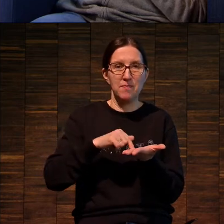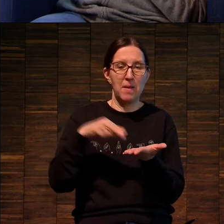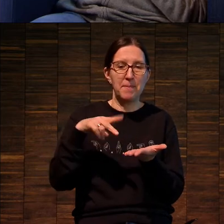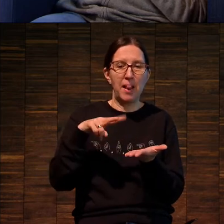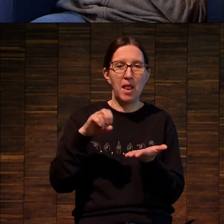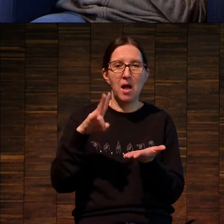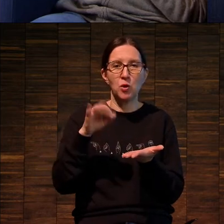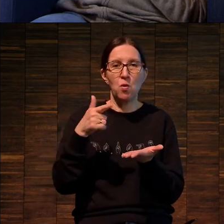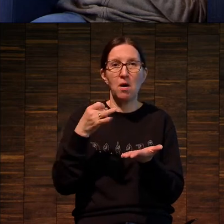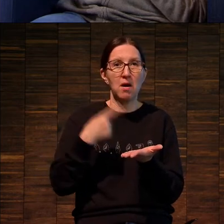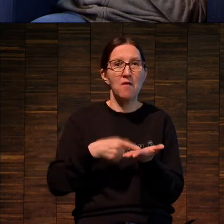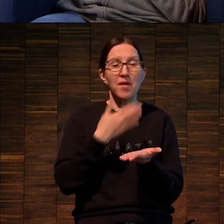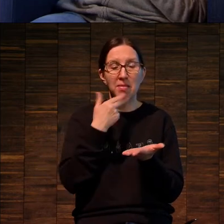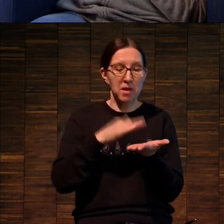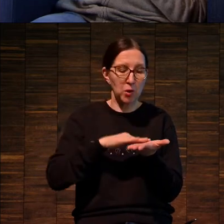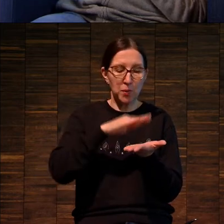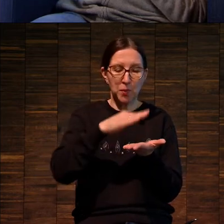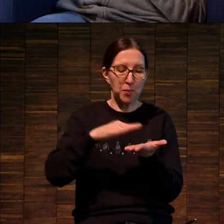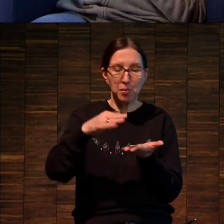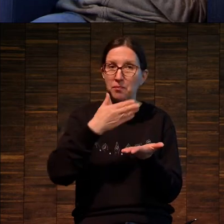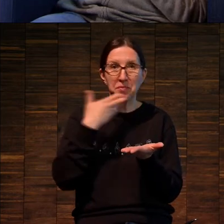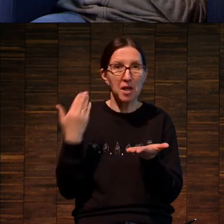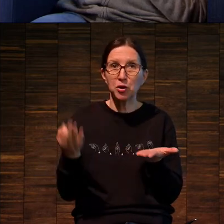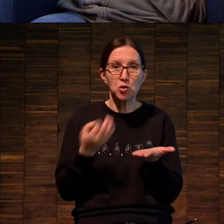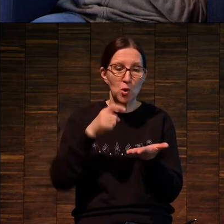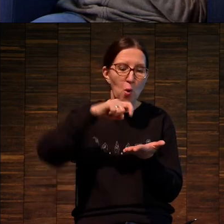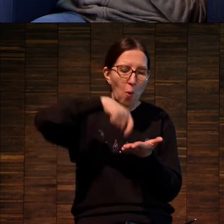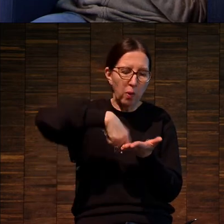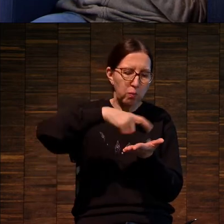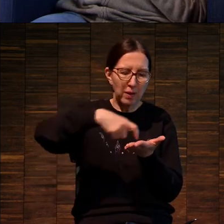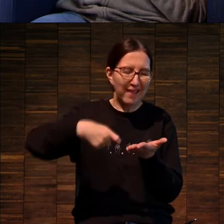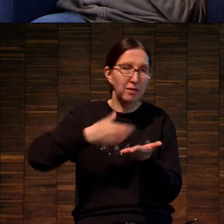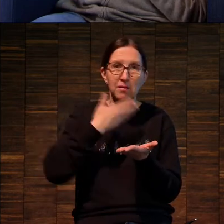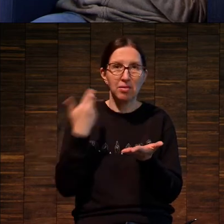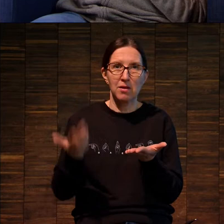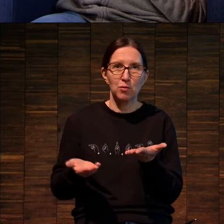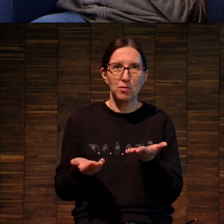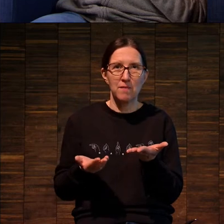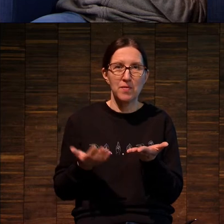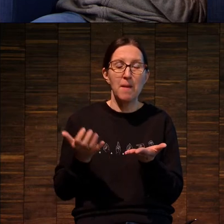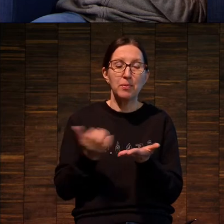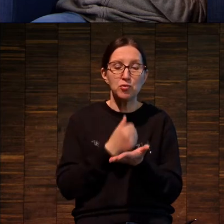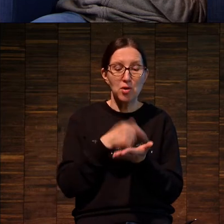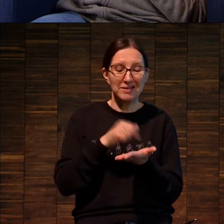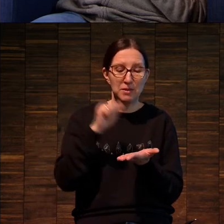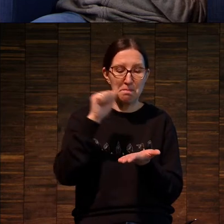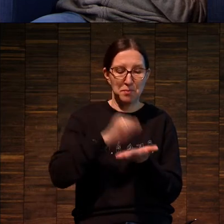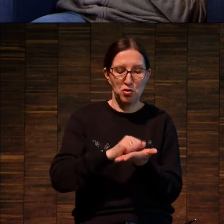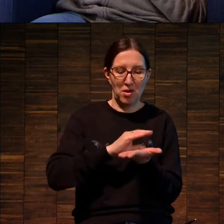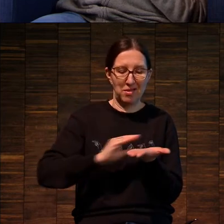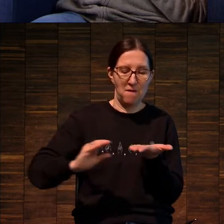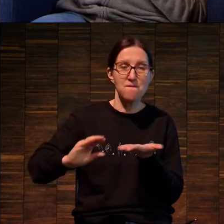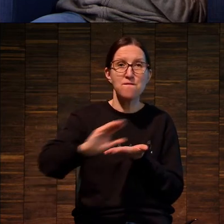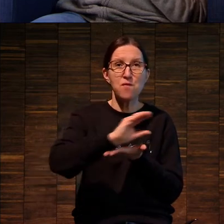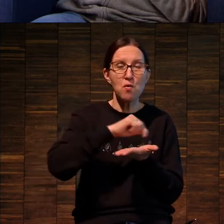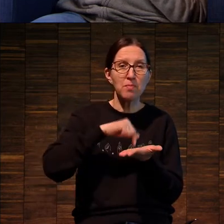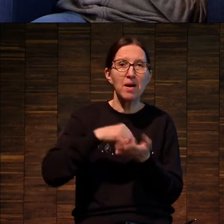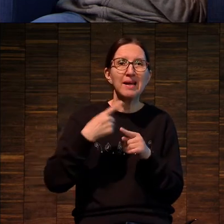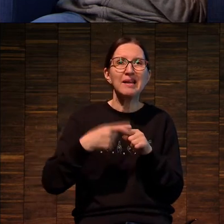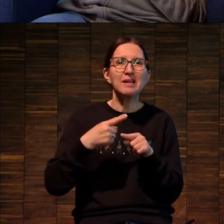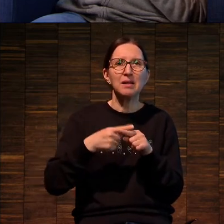нас нет ни возвышений на печатной форме, ни углублений. На печатной форме происходит